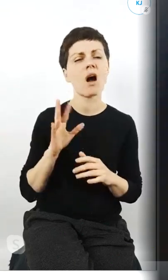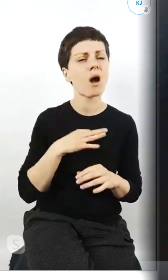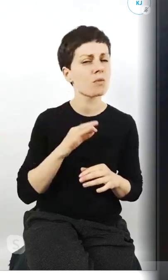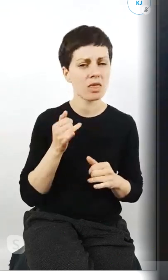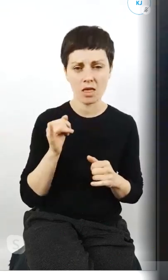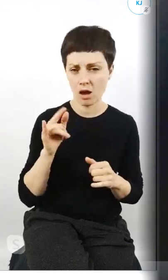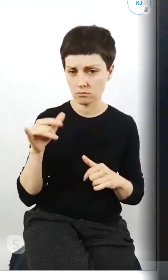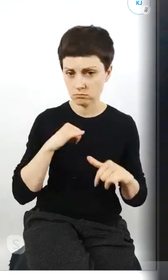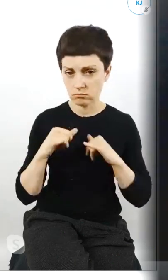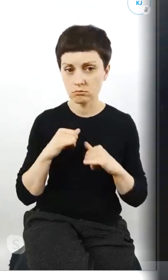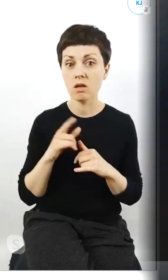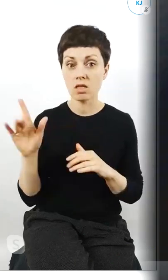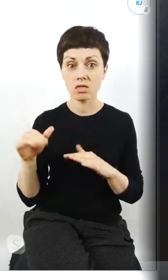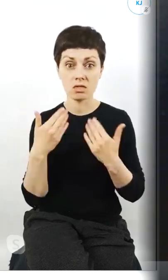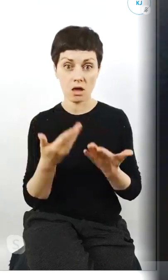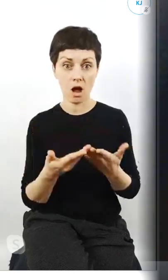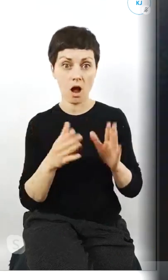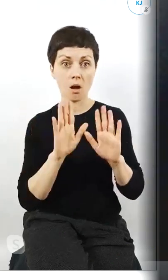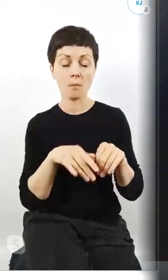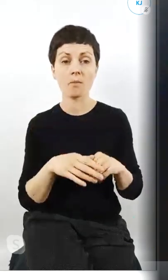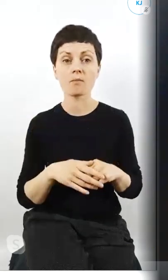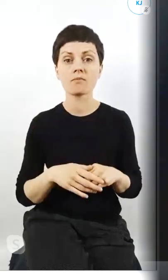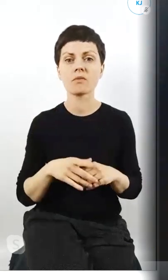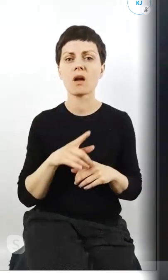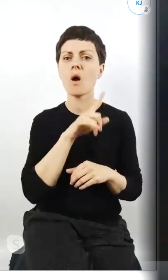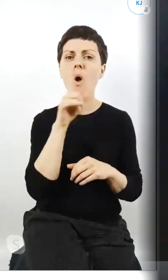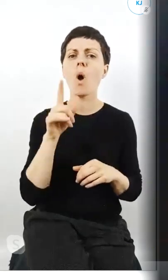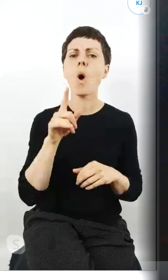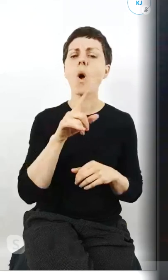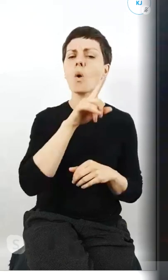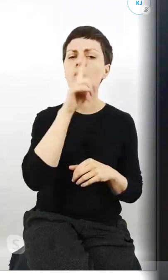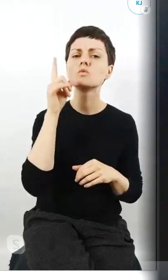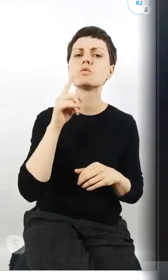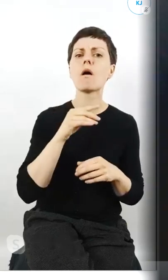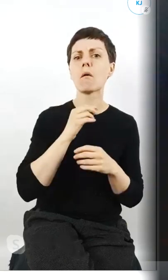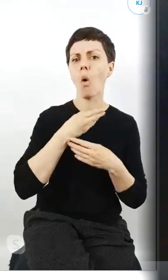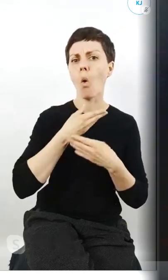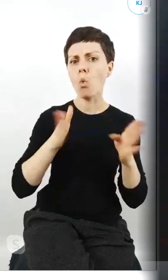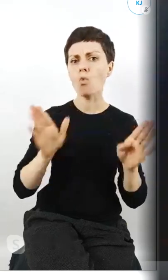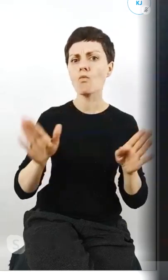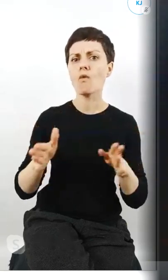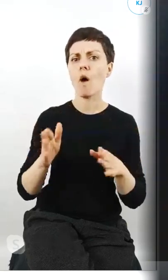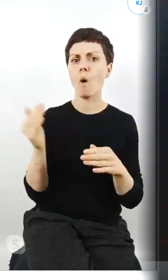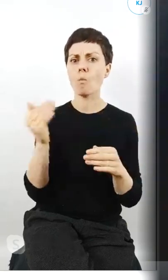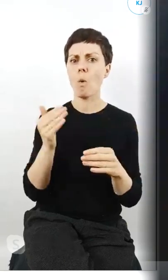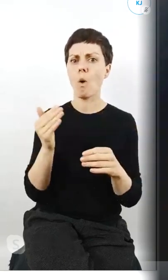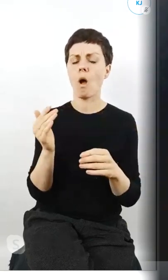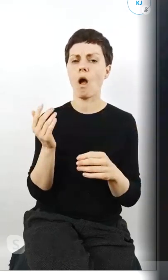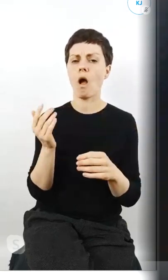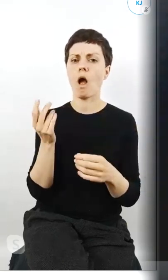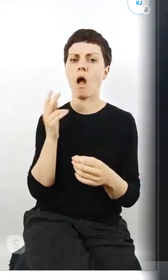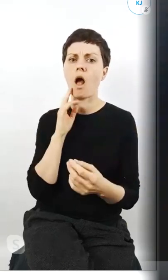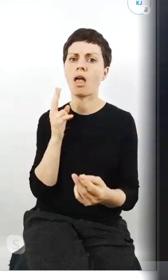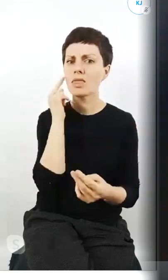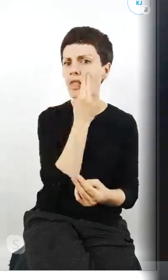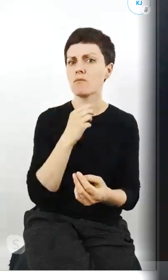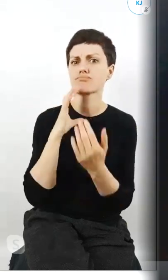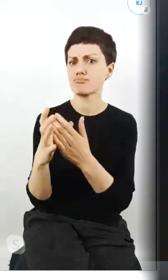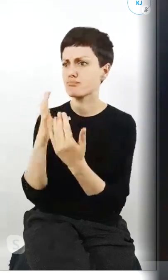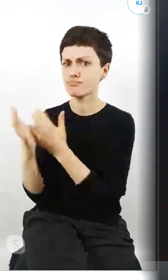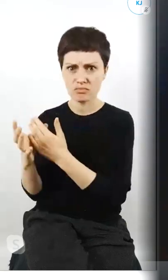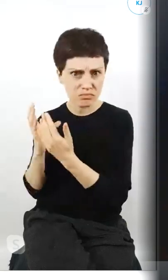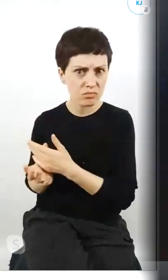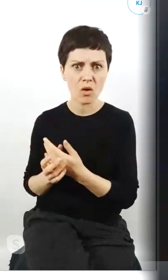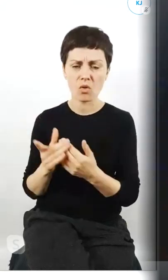daje przyzwolenie na publiczny hejt na szerzenie nienawiści to tak naprawdę powoli zamieniamy się w państwo w którym